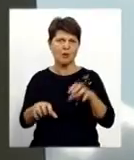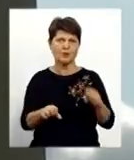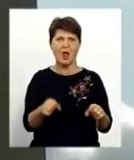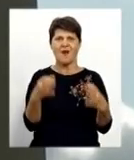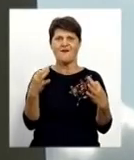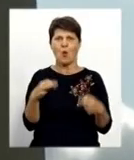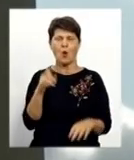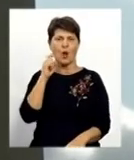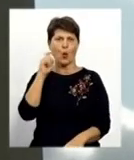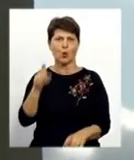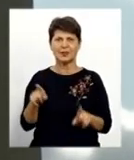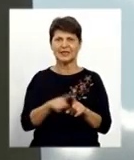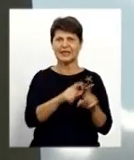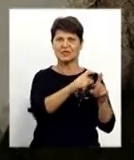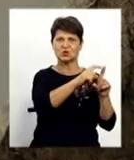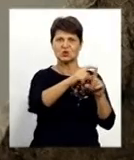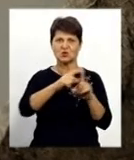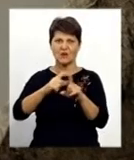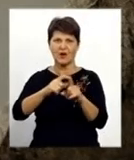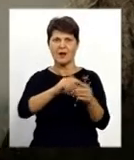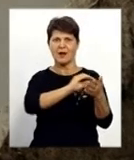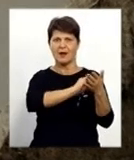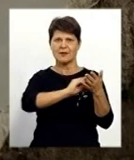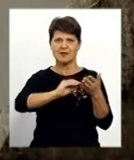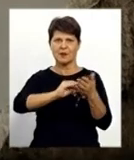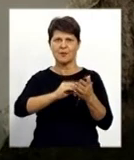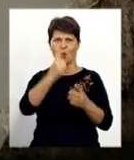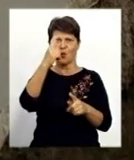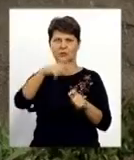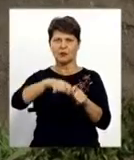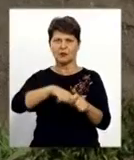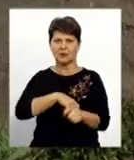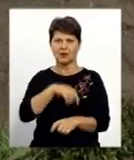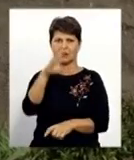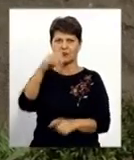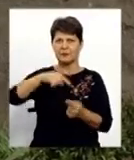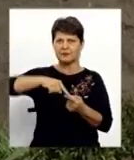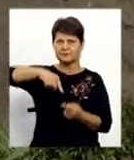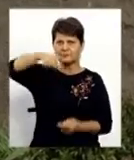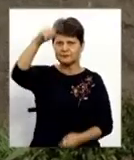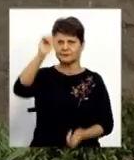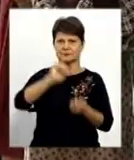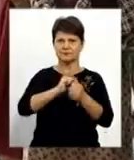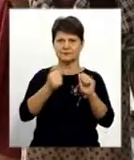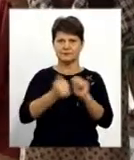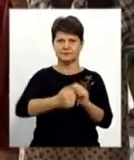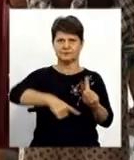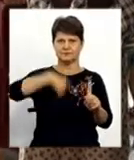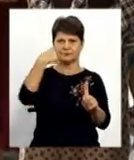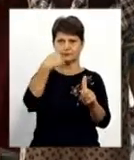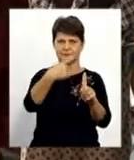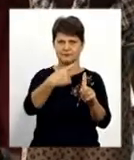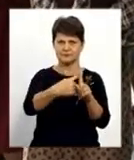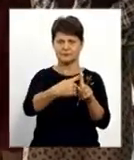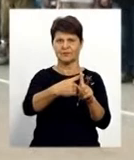України. Такі слова викарбувані на півтораметровому кам'яному хресті, що встановили на насипаному кургані біля школи